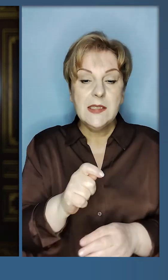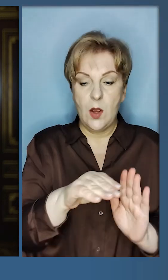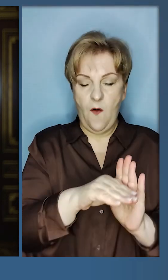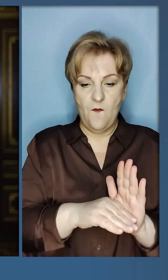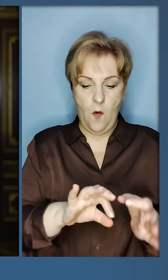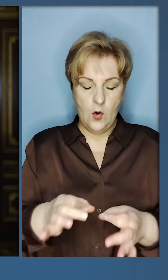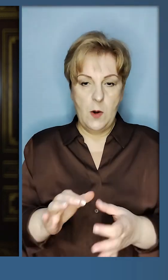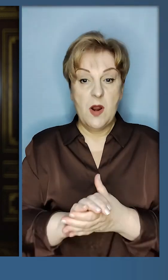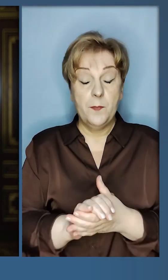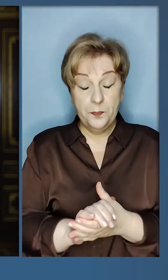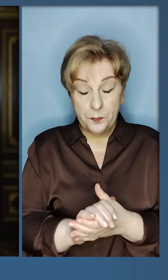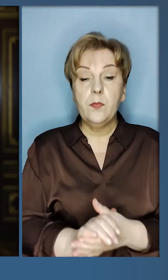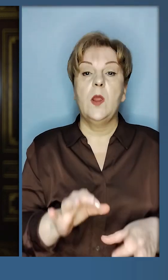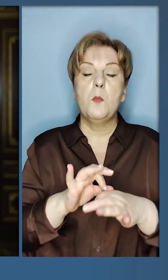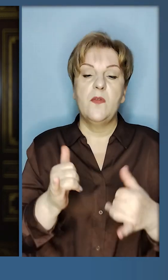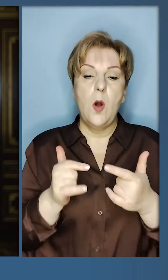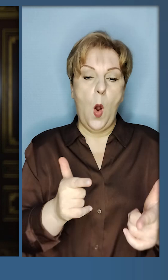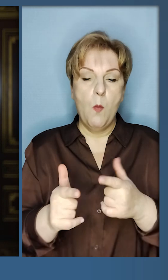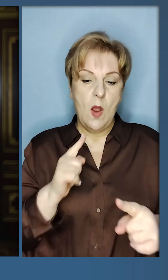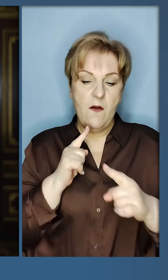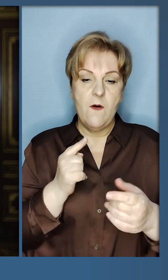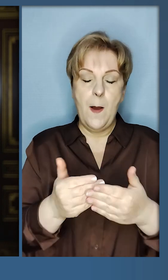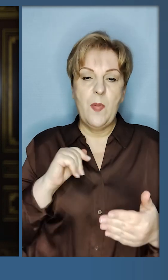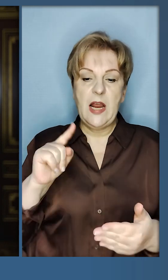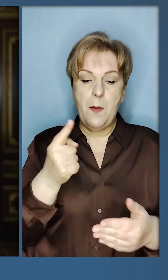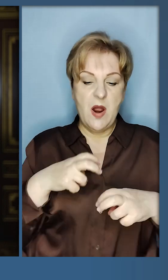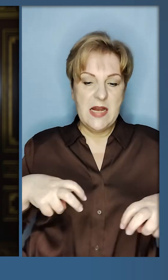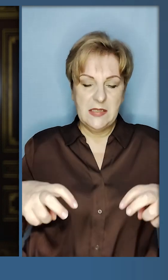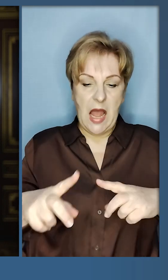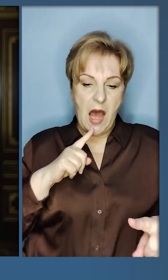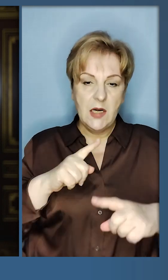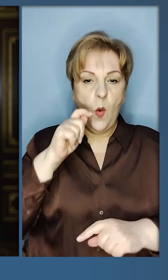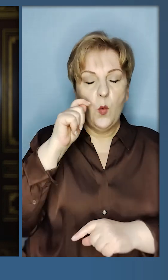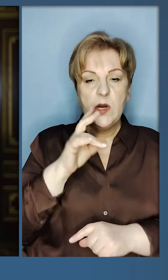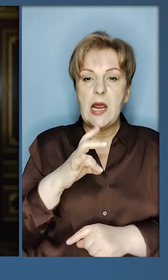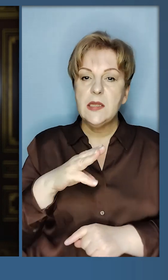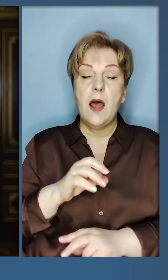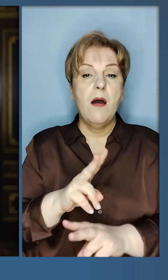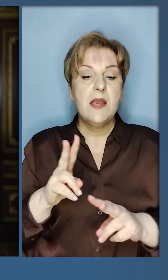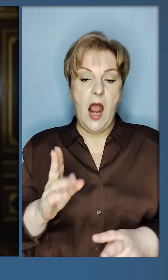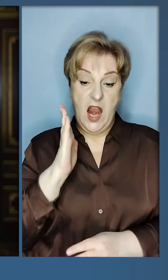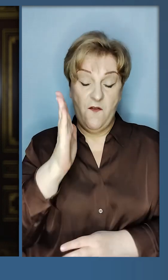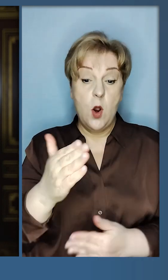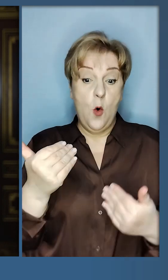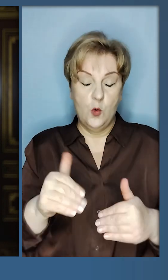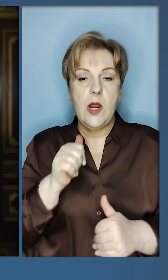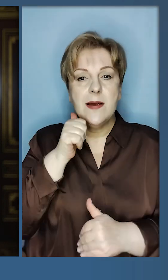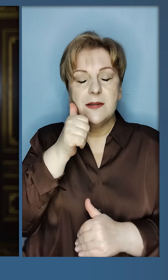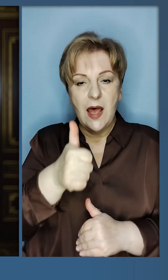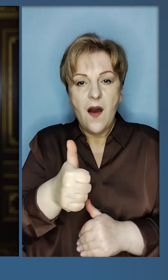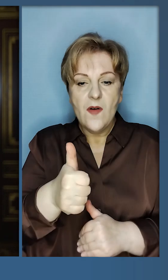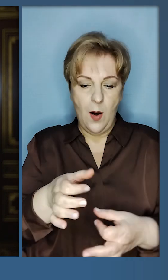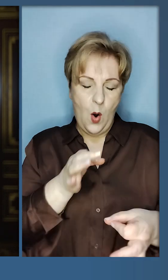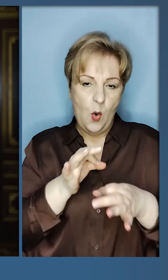формули миру. Провів сьогодні і підготовчу нараду перед першим засіданням Ради Україна-НАТО, яке відбудеться вже